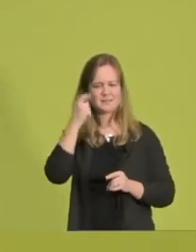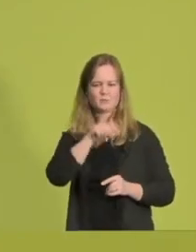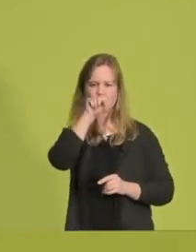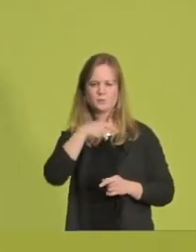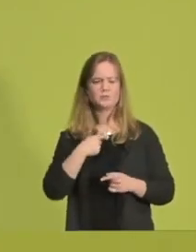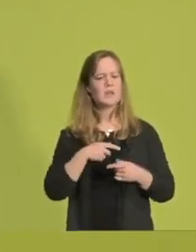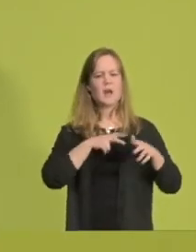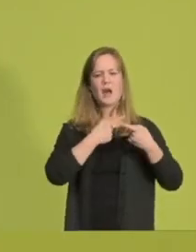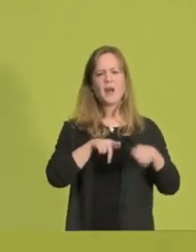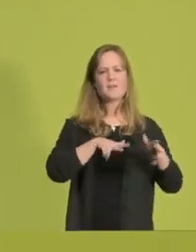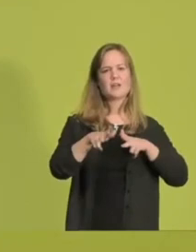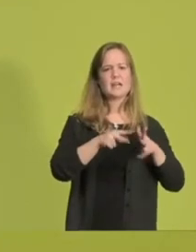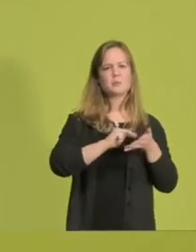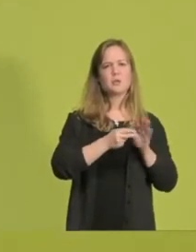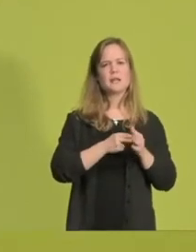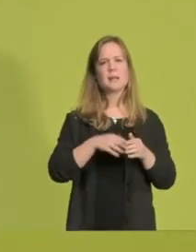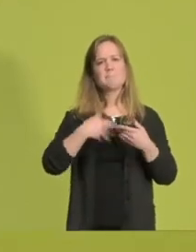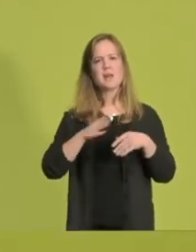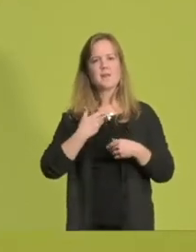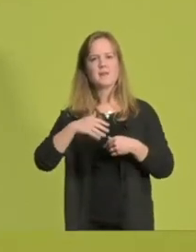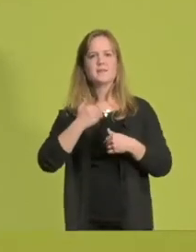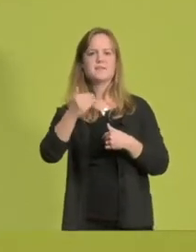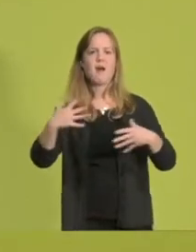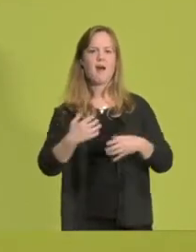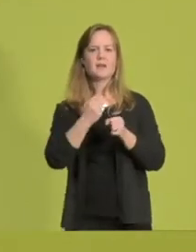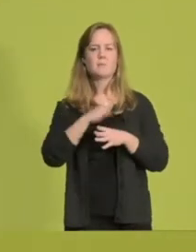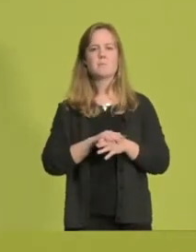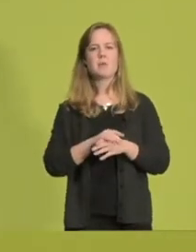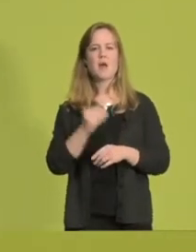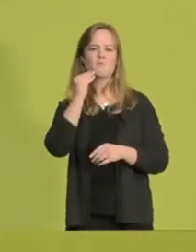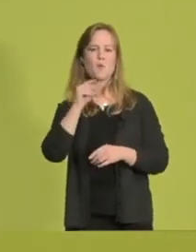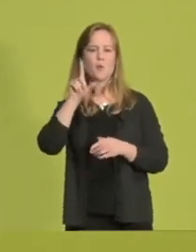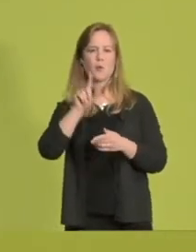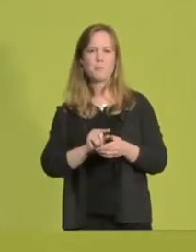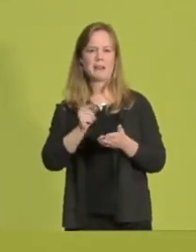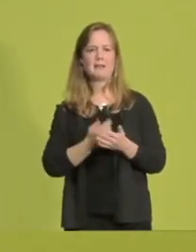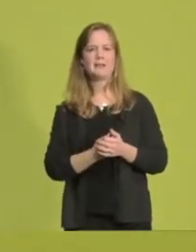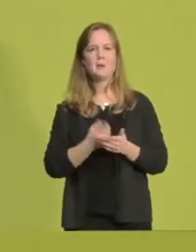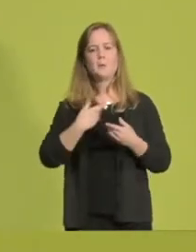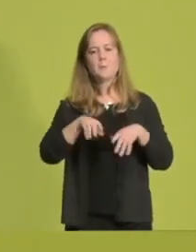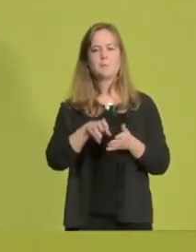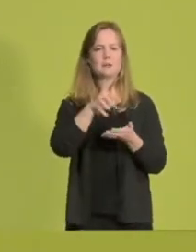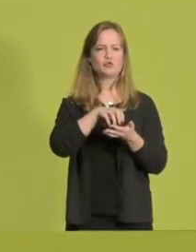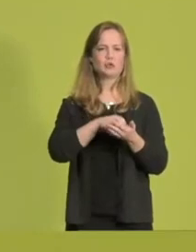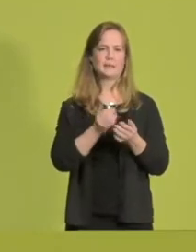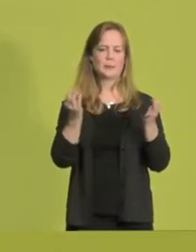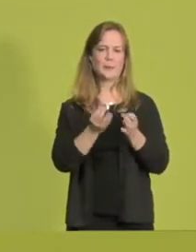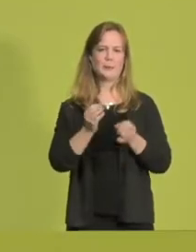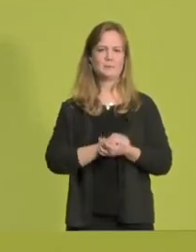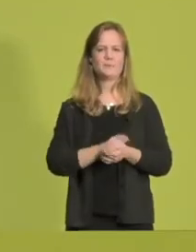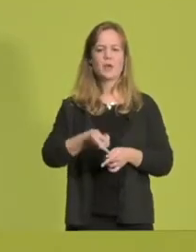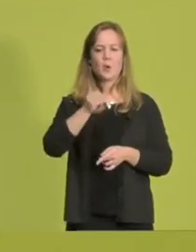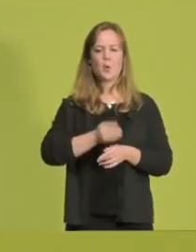Verkehrspolitik, für eine nachhaltige Verkehrspolitik und für mehr bezahlbaren Wohnraum und grüne Städte. Zu einem 100-Tage-Programm einer